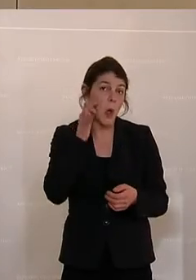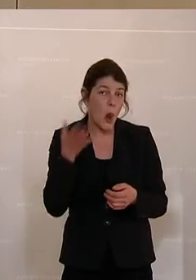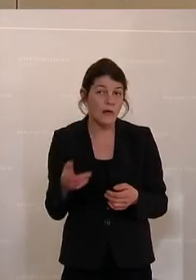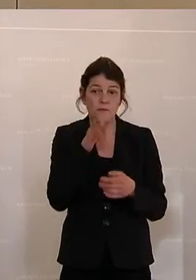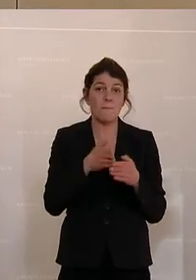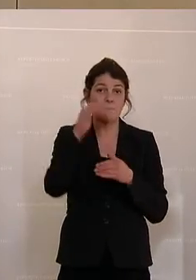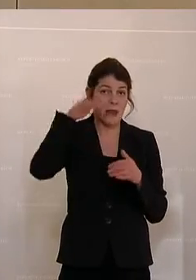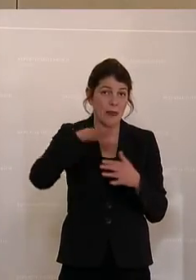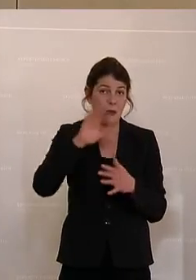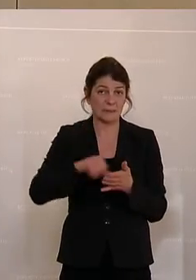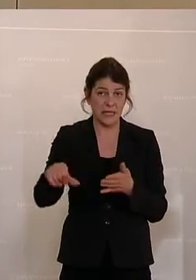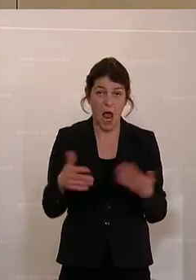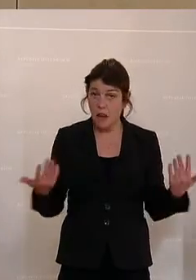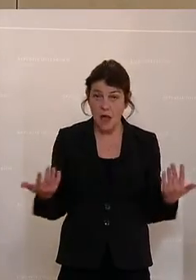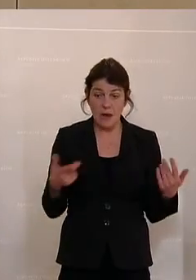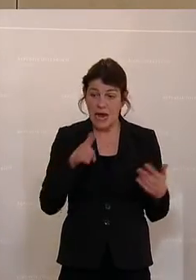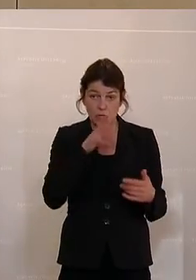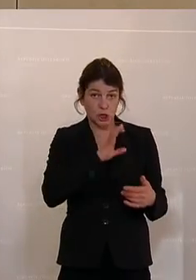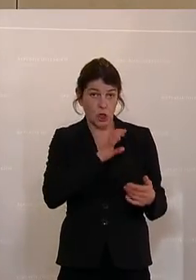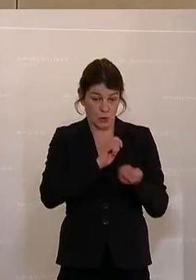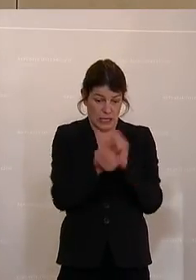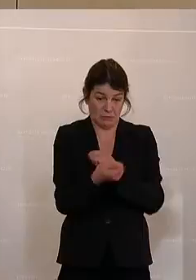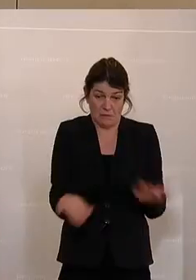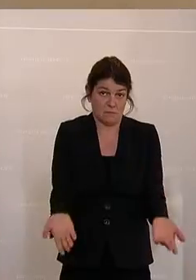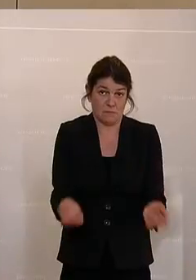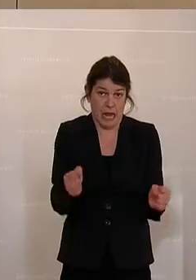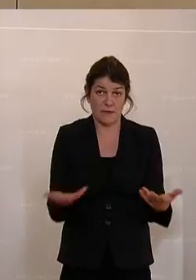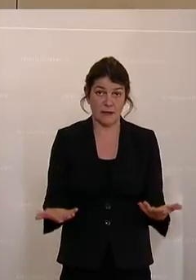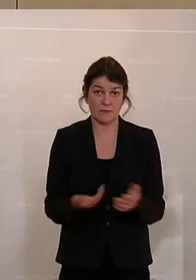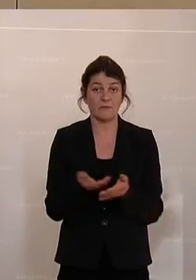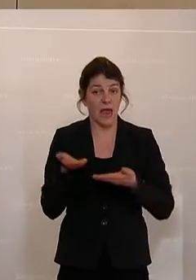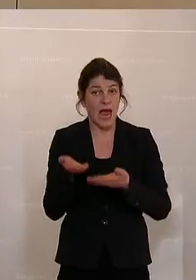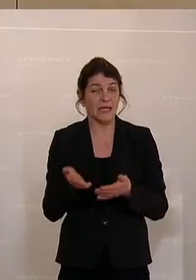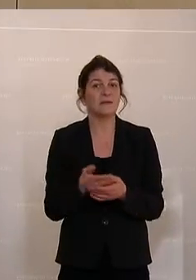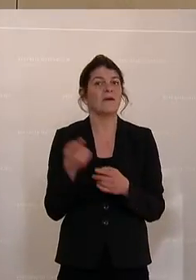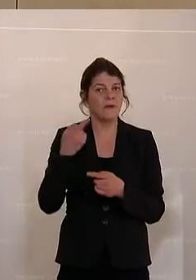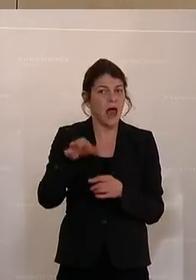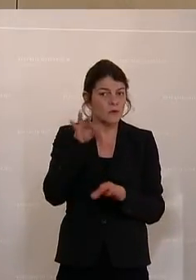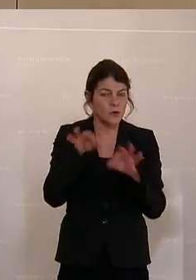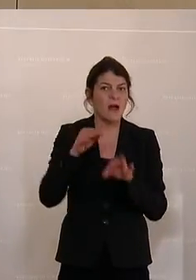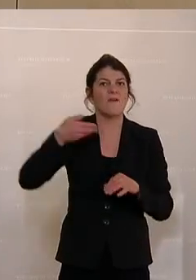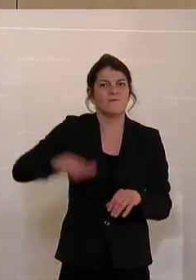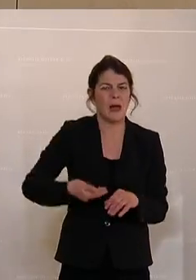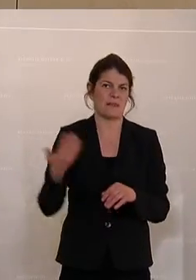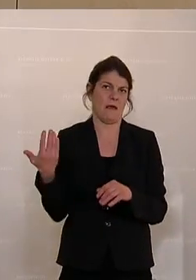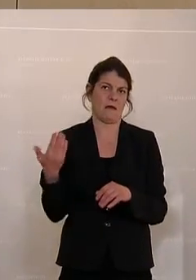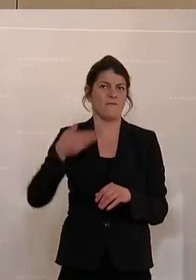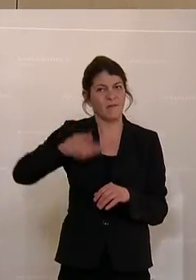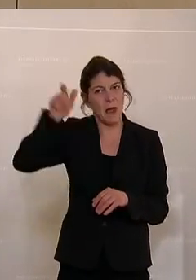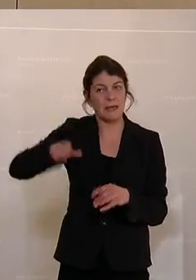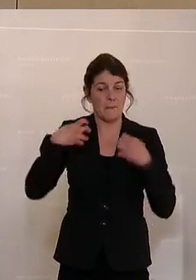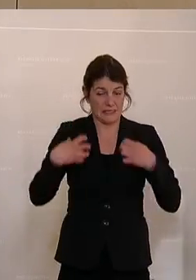mehr zahlen und haben aber keine Chance, das zu ändern. Die Heizung sucht nämlich der Vermieter, die Vermieterin aus, der